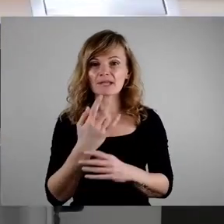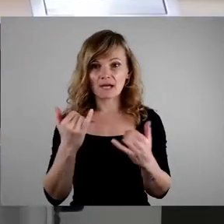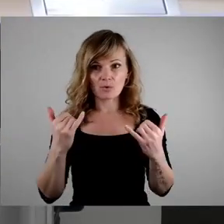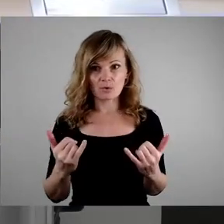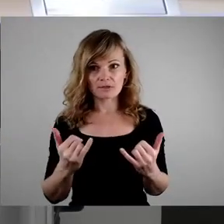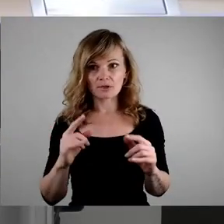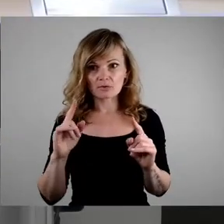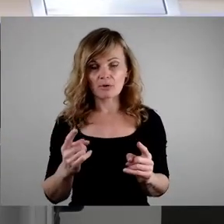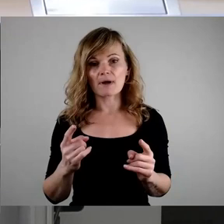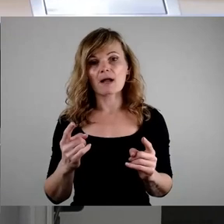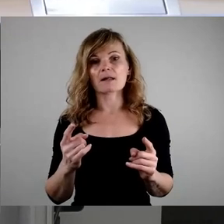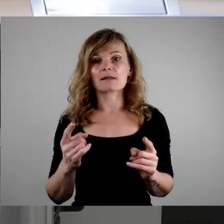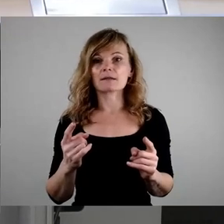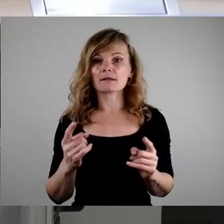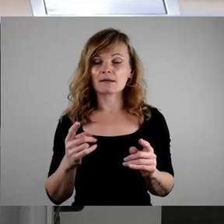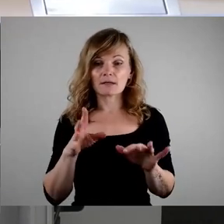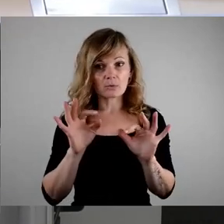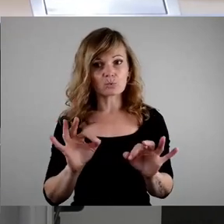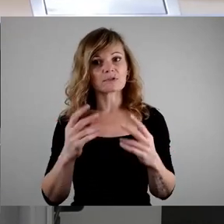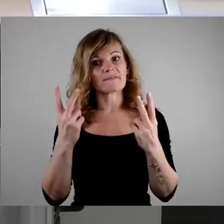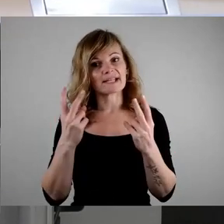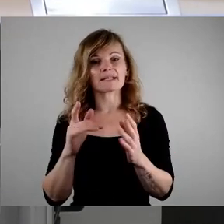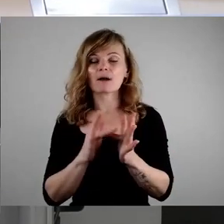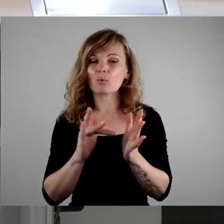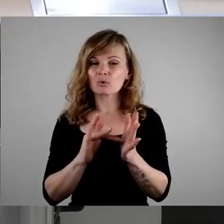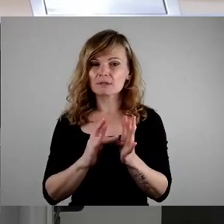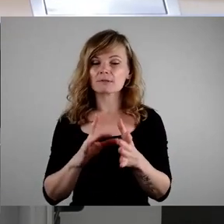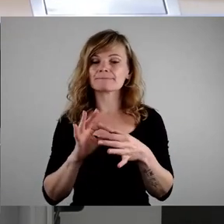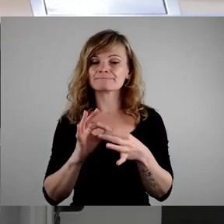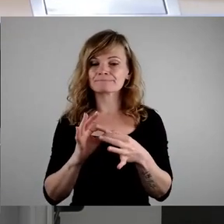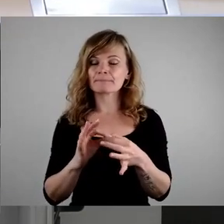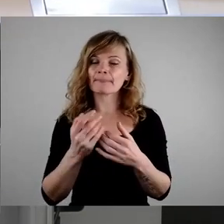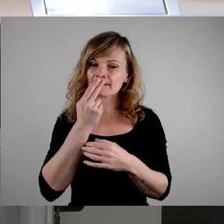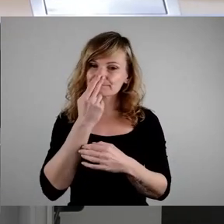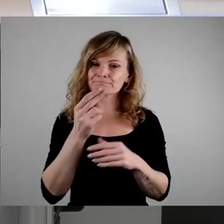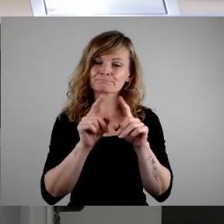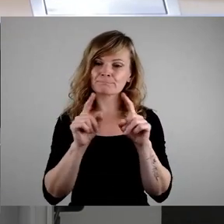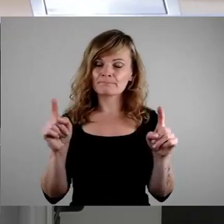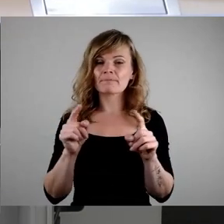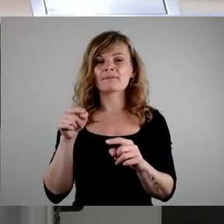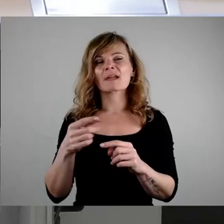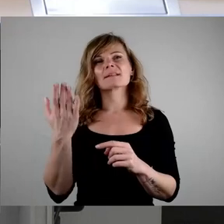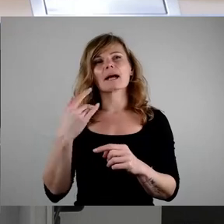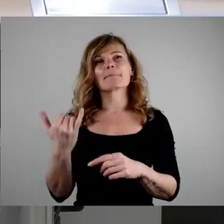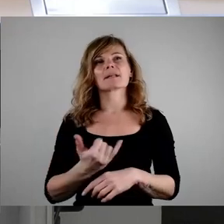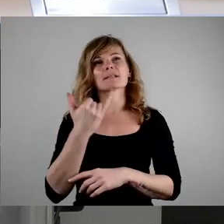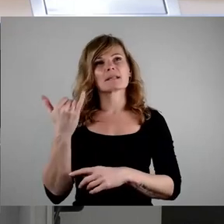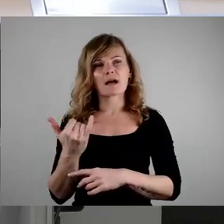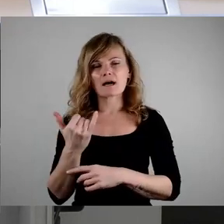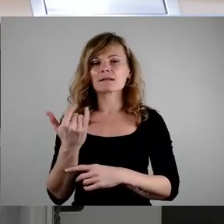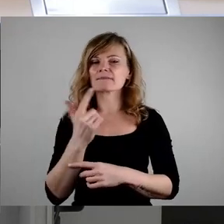einmal aus guten Gründen mit einer Auswirkung der Haushaltssperre aus dem Jahre 23